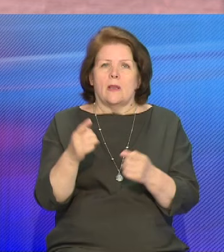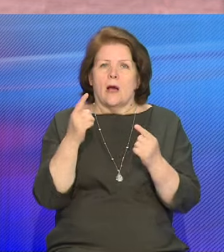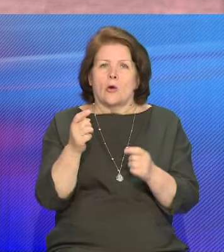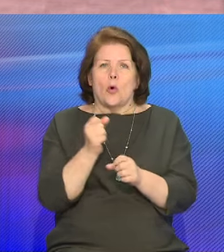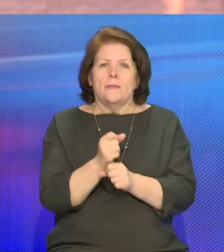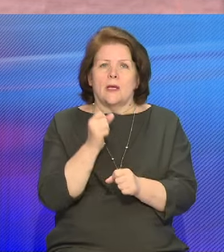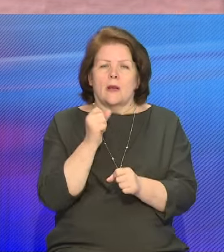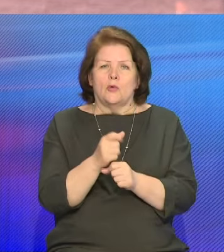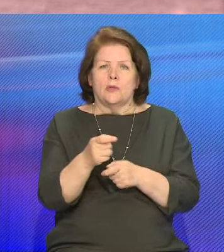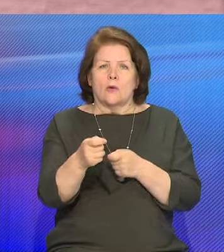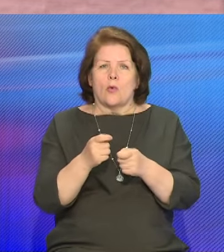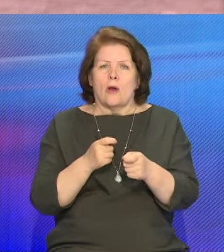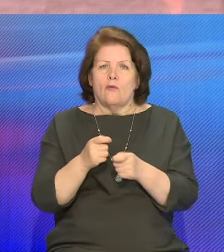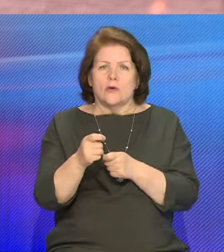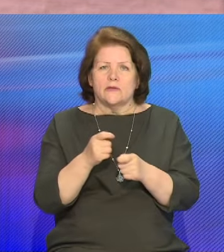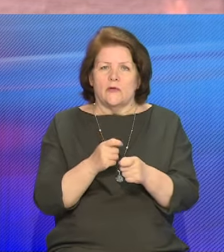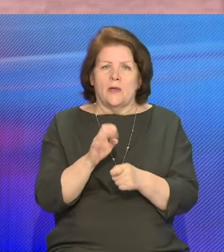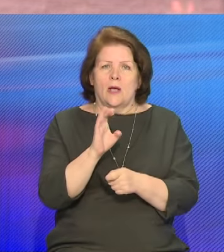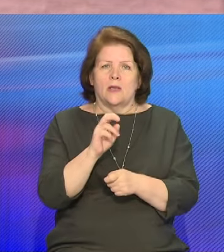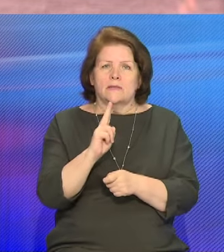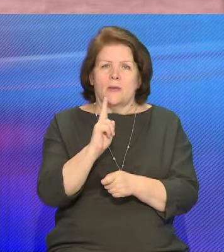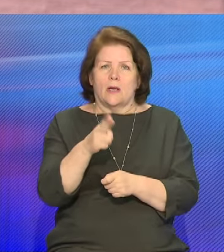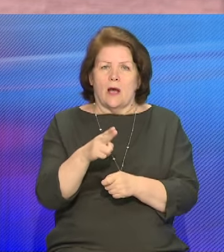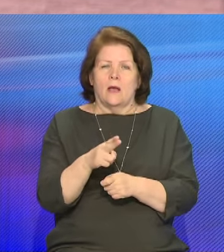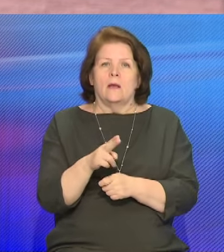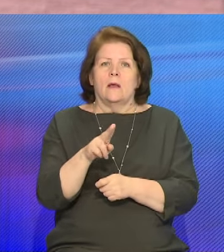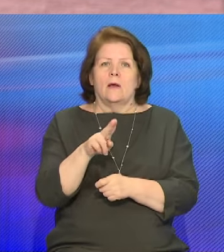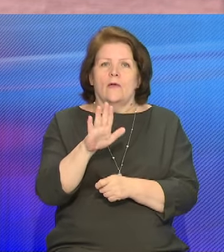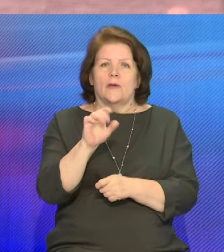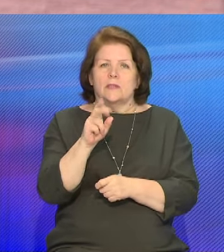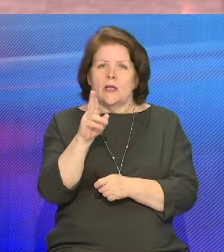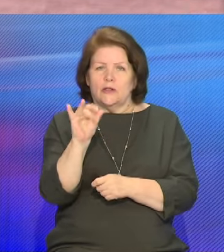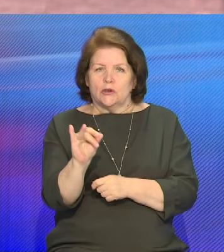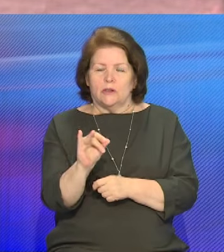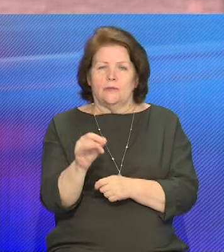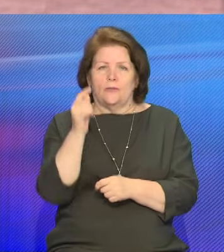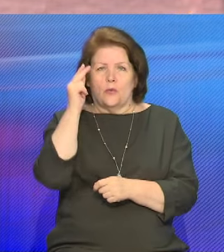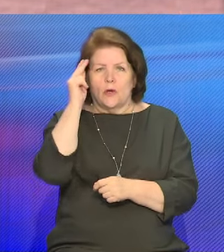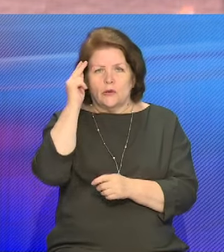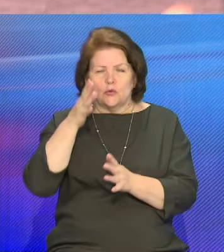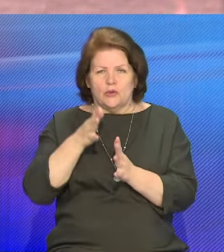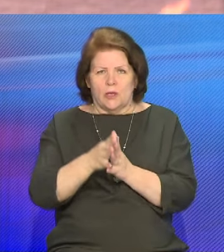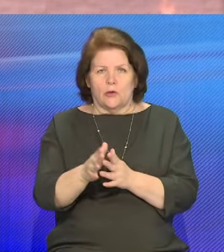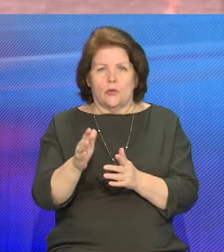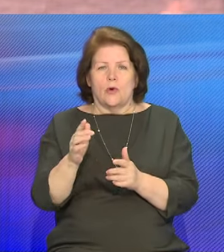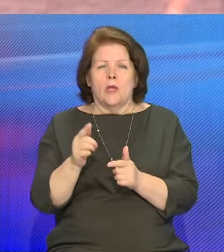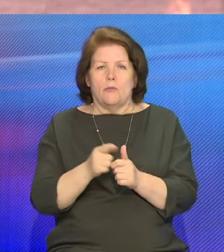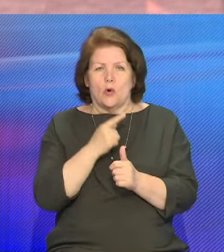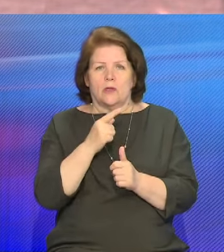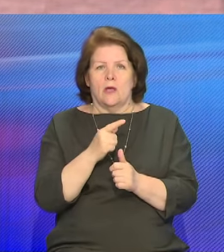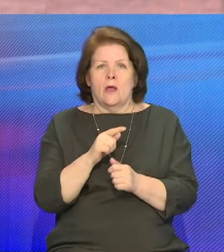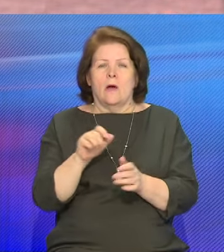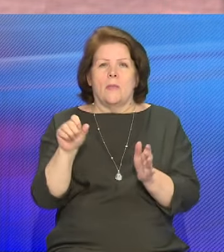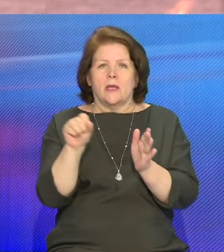руководством СПК «Прогресс Вертелишки» по изучению имен павших героев,